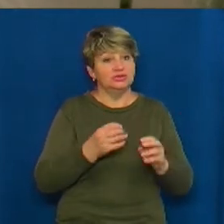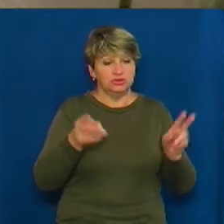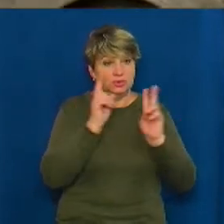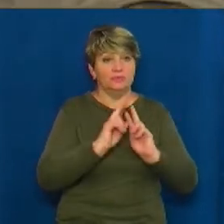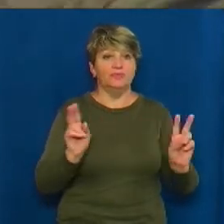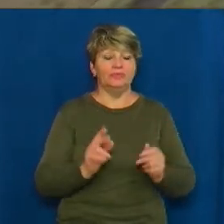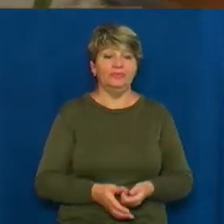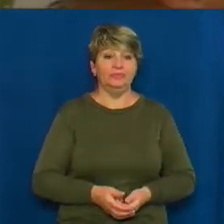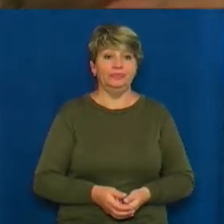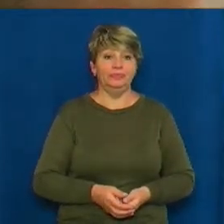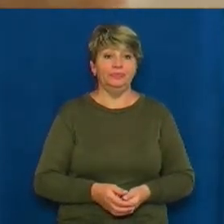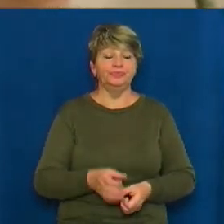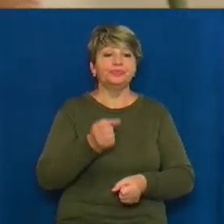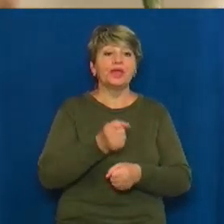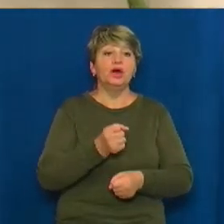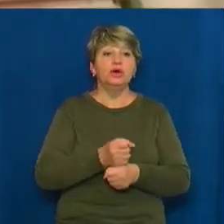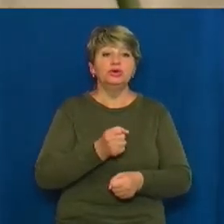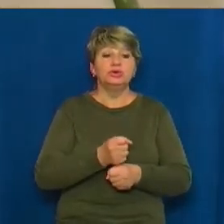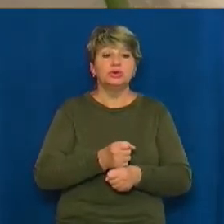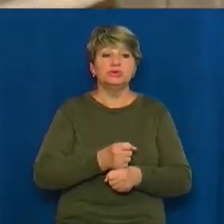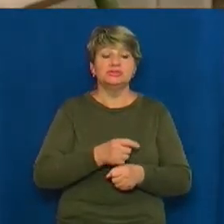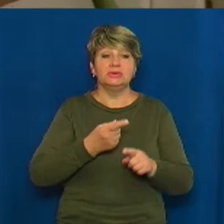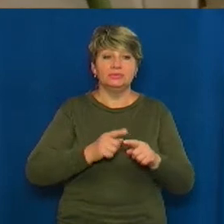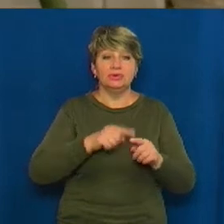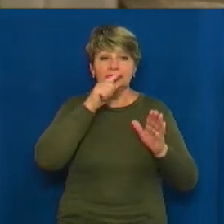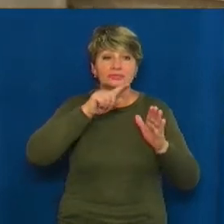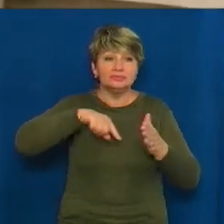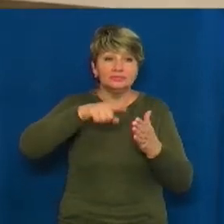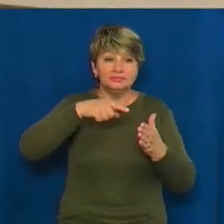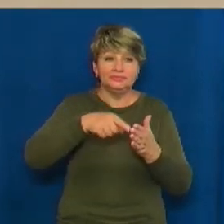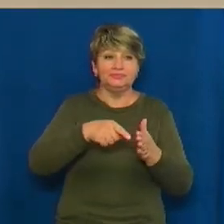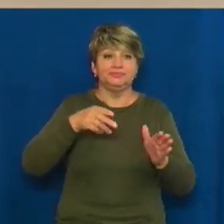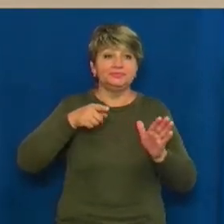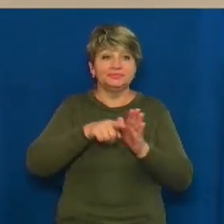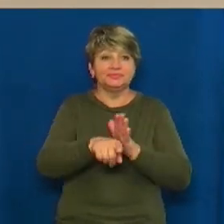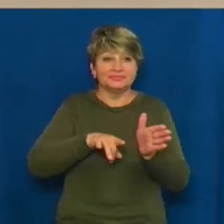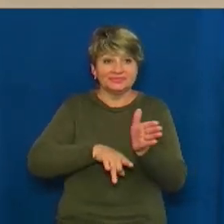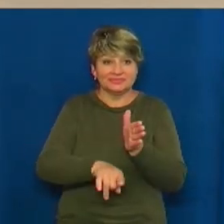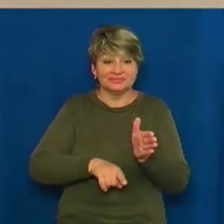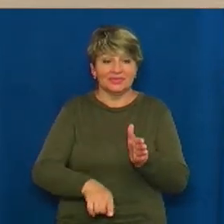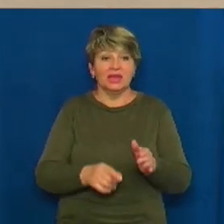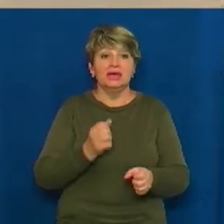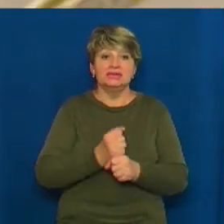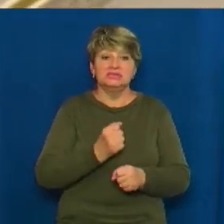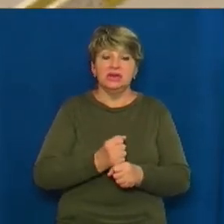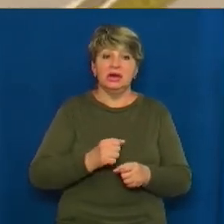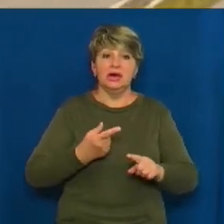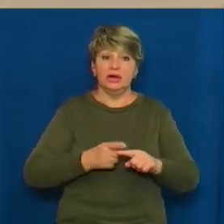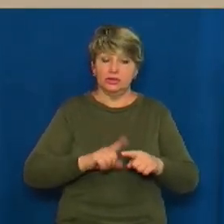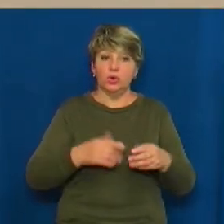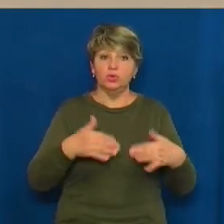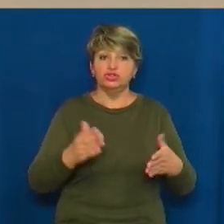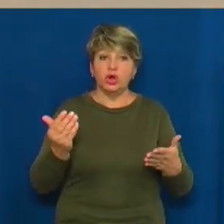Зробили таку штрапу, таку, знайшли один краючок цього вилу. Бачите, де вже кладка на цементі. Тут